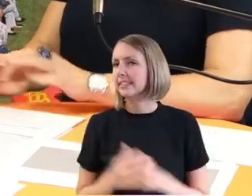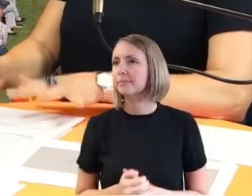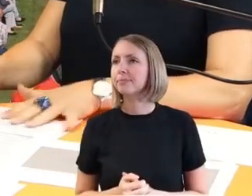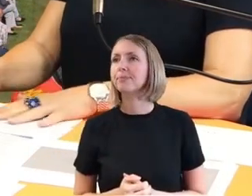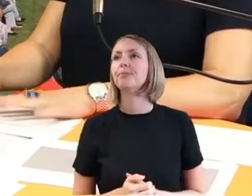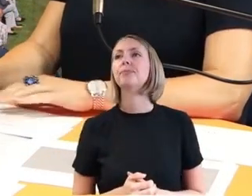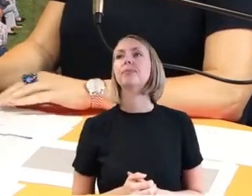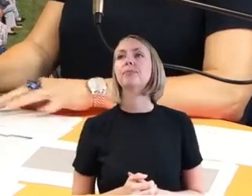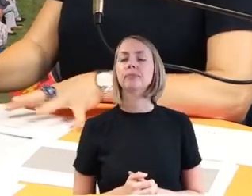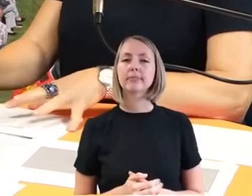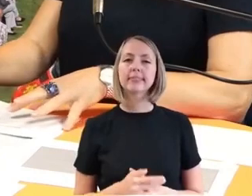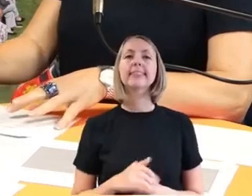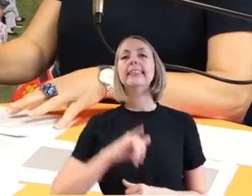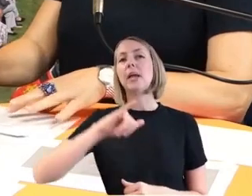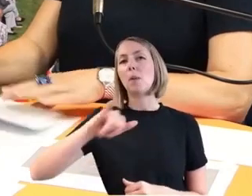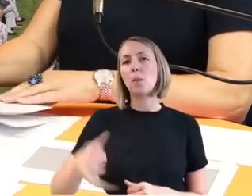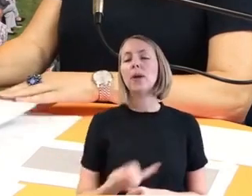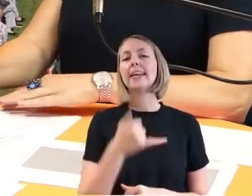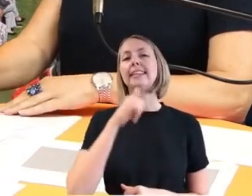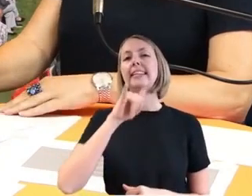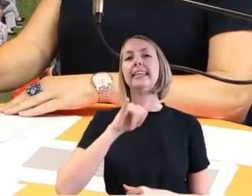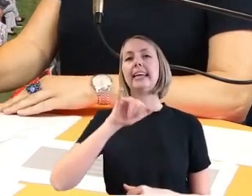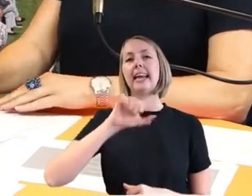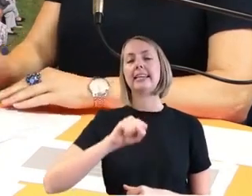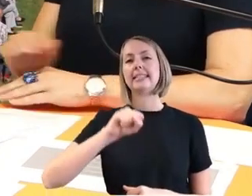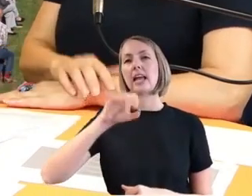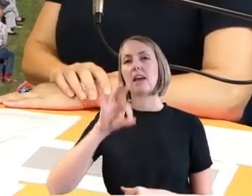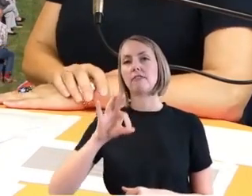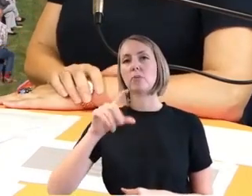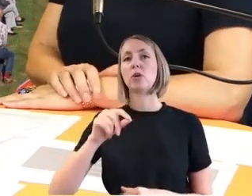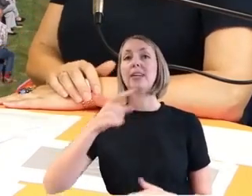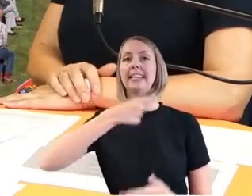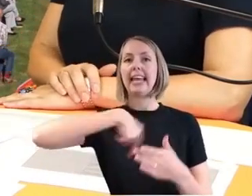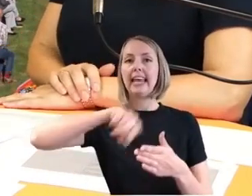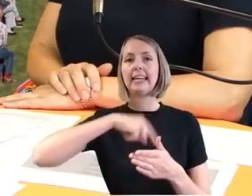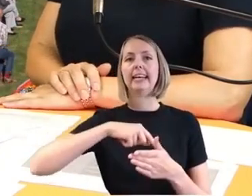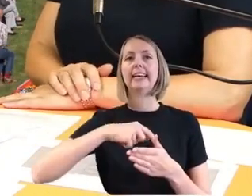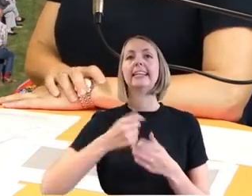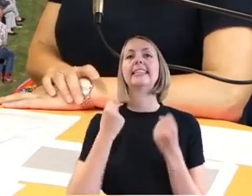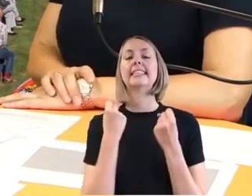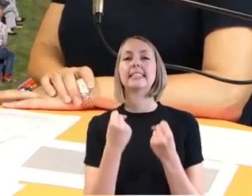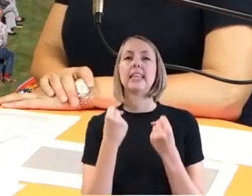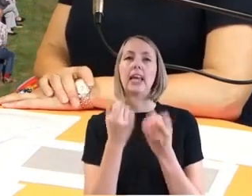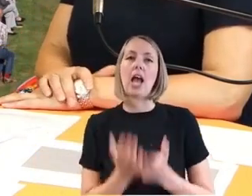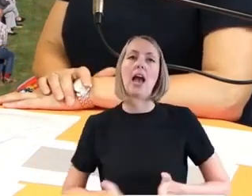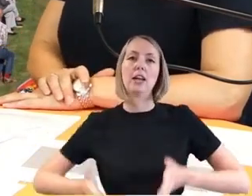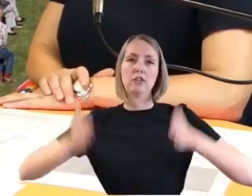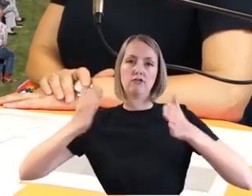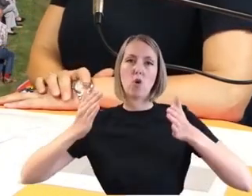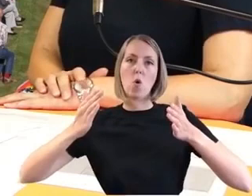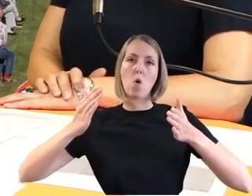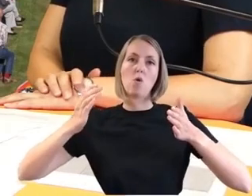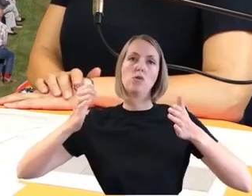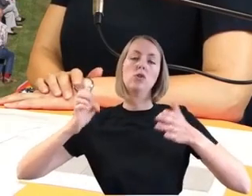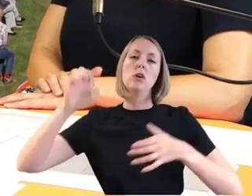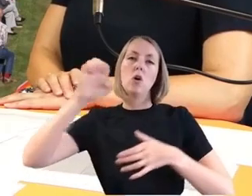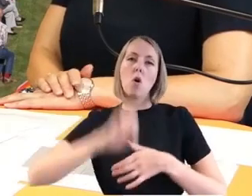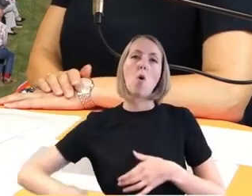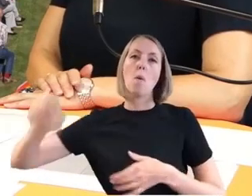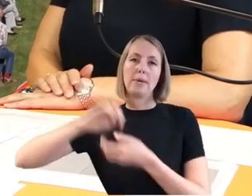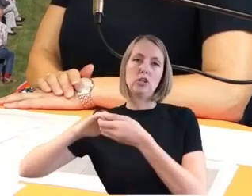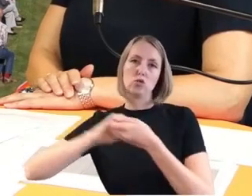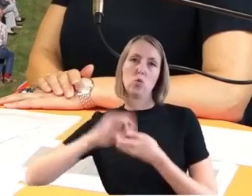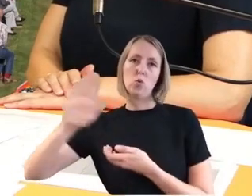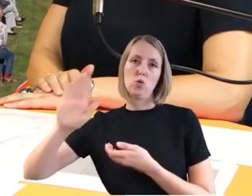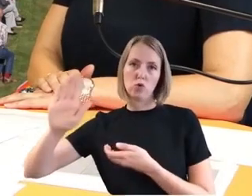Genau, das ist in erster Linie ein Projekt ISF, das steht für den inneren Sicherheitsfonds der Europäischen Union und wird auch durch diesen zu